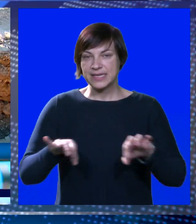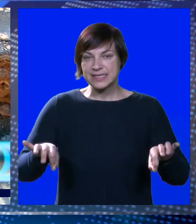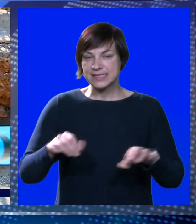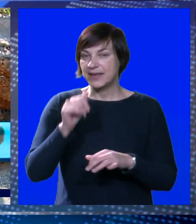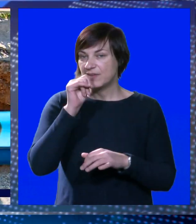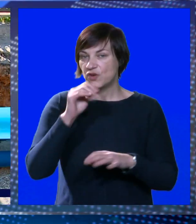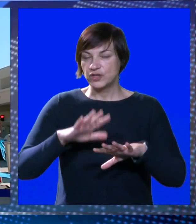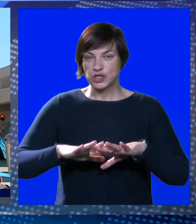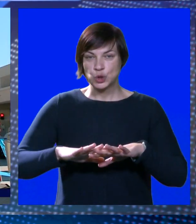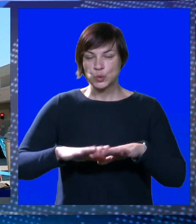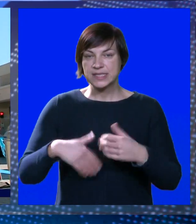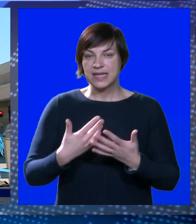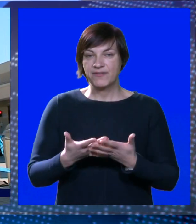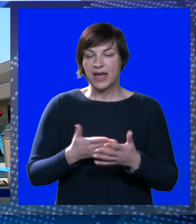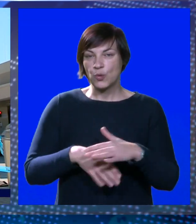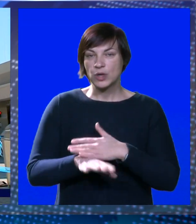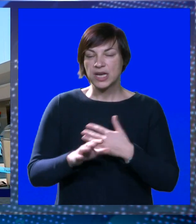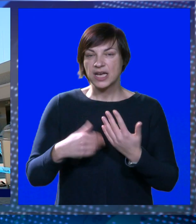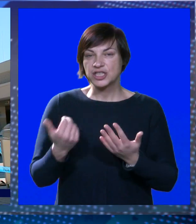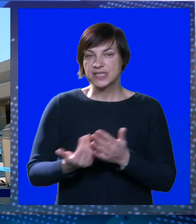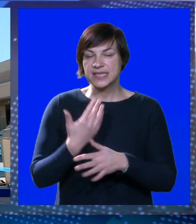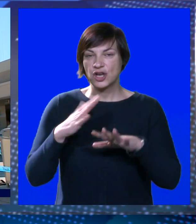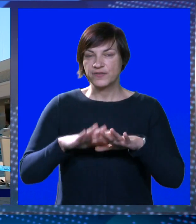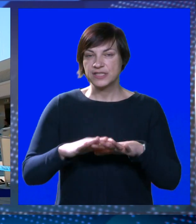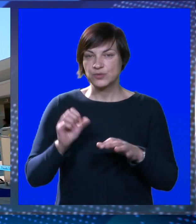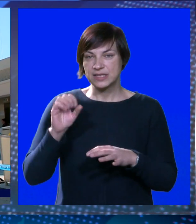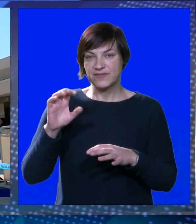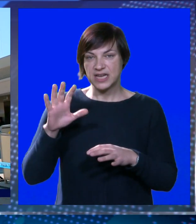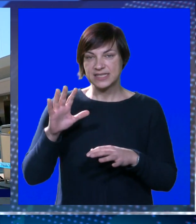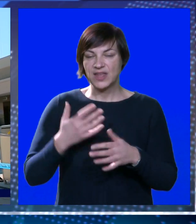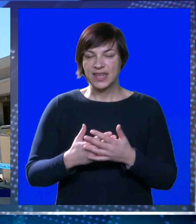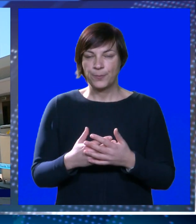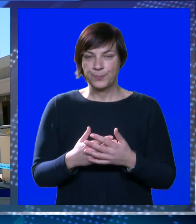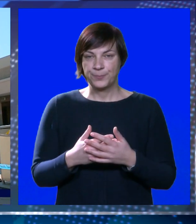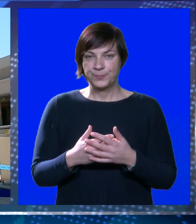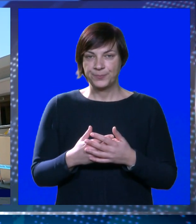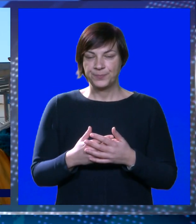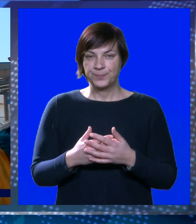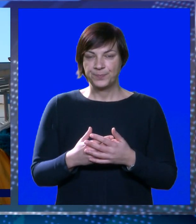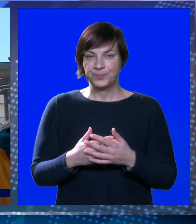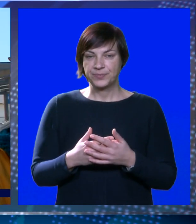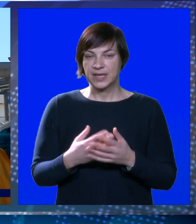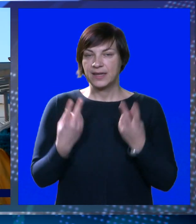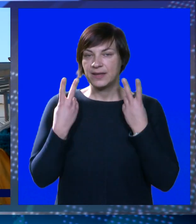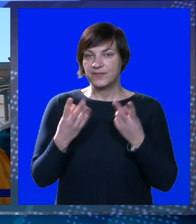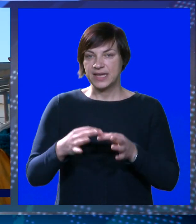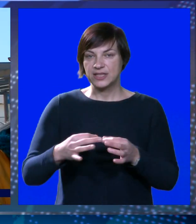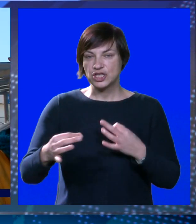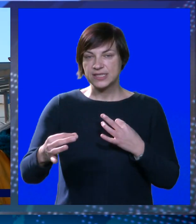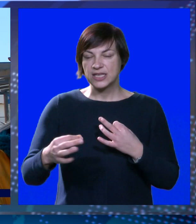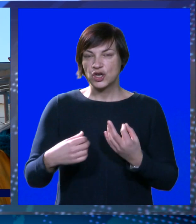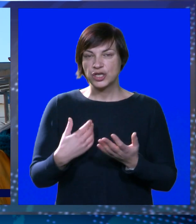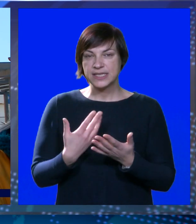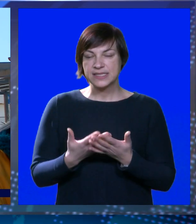vodoopskrbnog sustava, a ugradit će se i novi sustav javne rasvijete. Vrijednost ove dionice